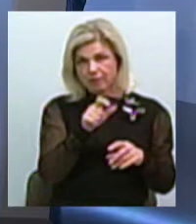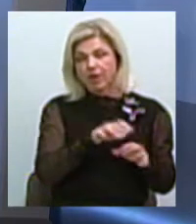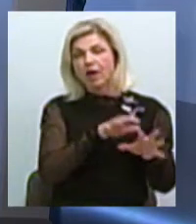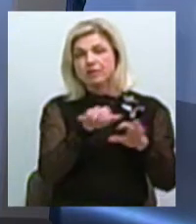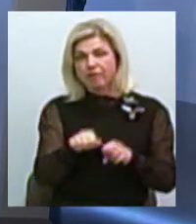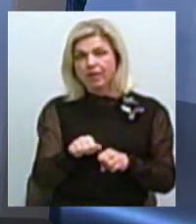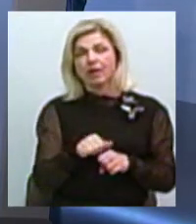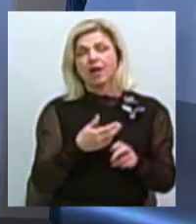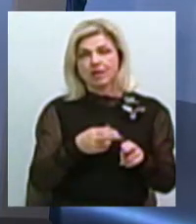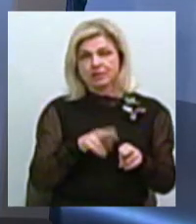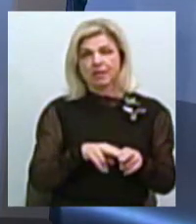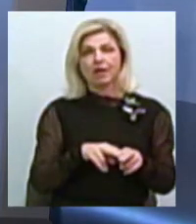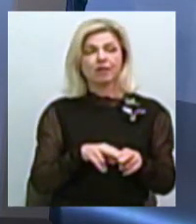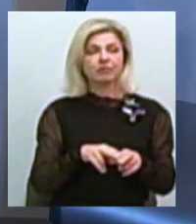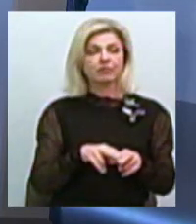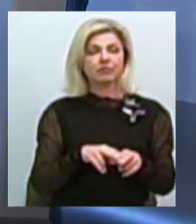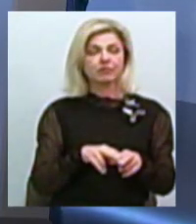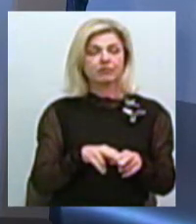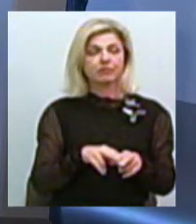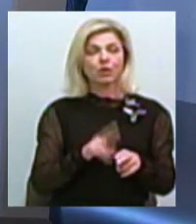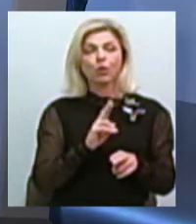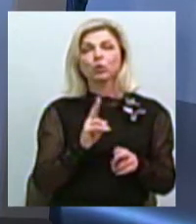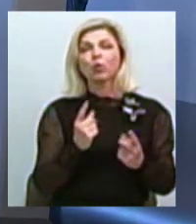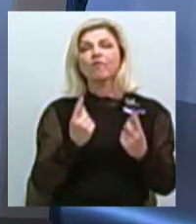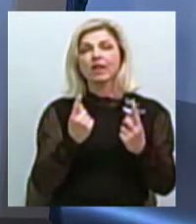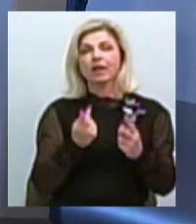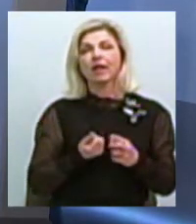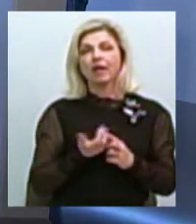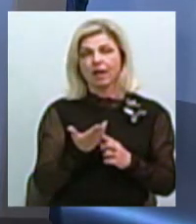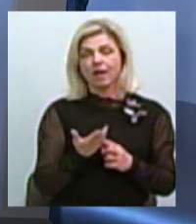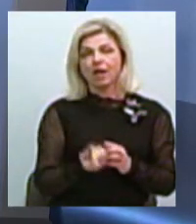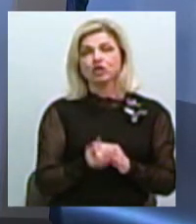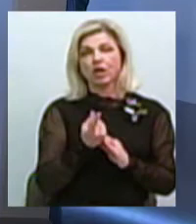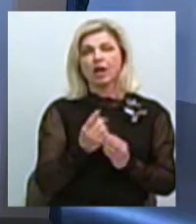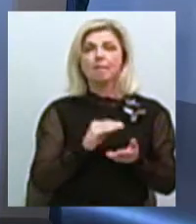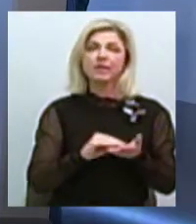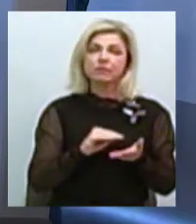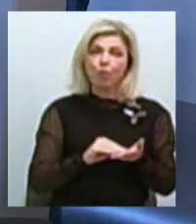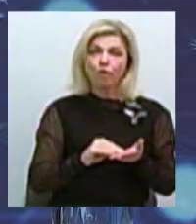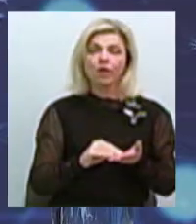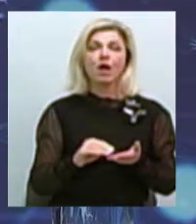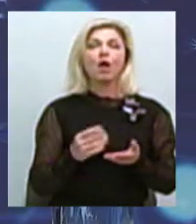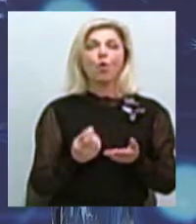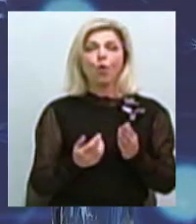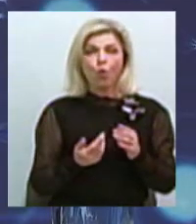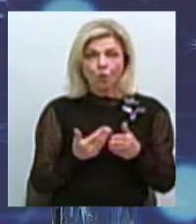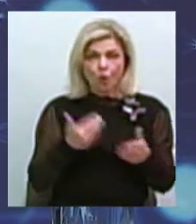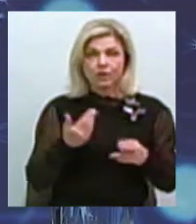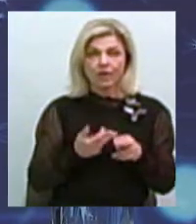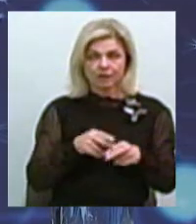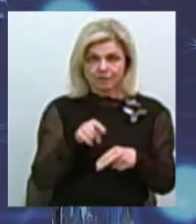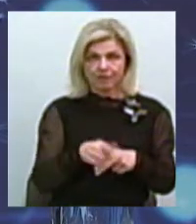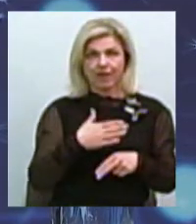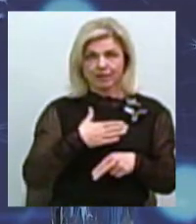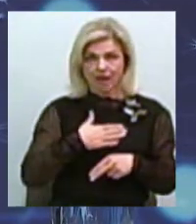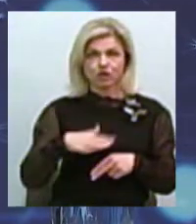готи, які в нас, бо тут дуже велика кількість джерел письмових, які саме від сіля з наших